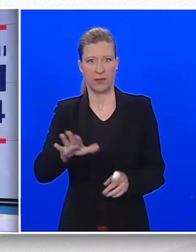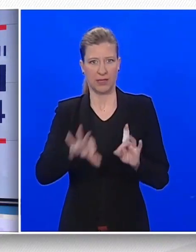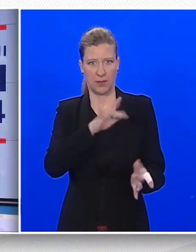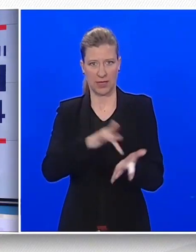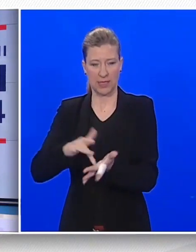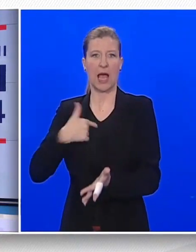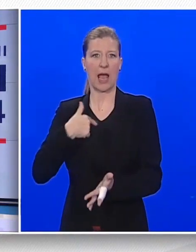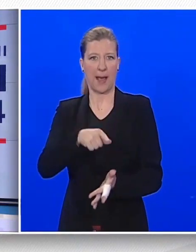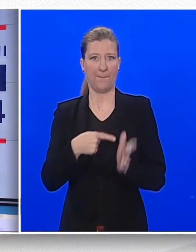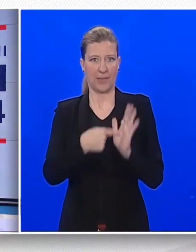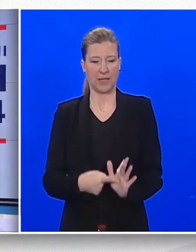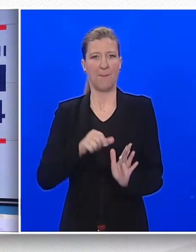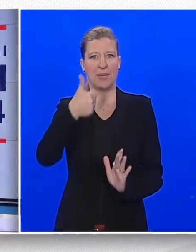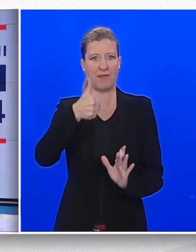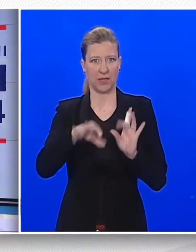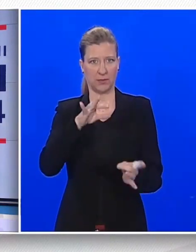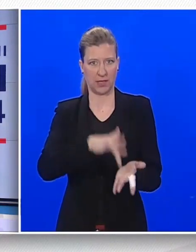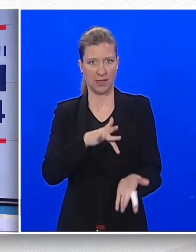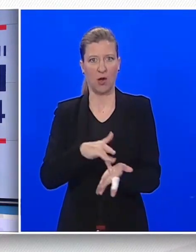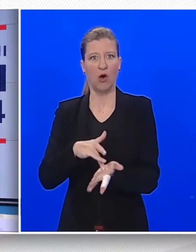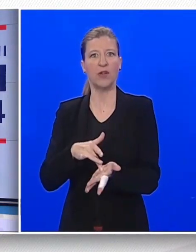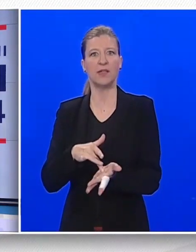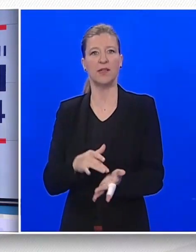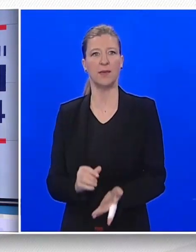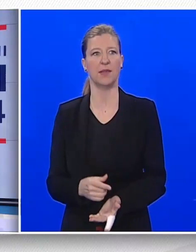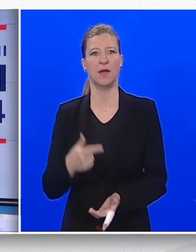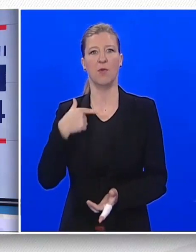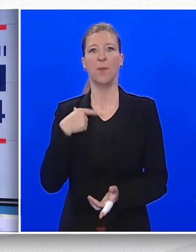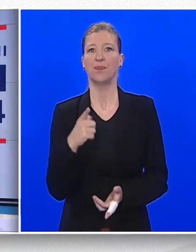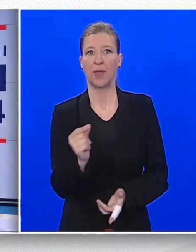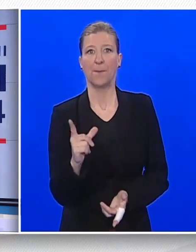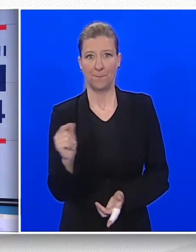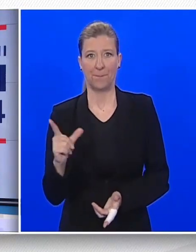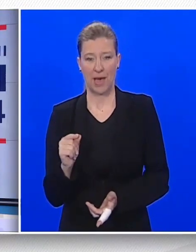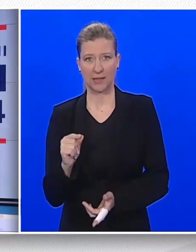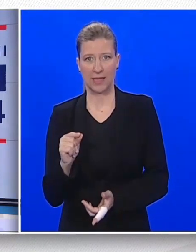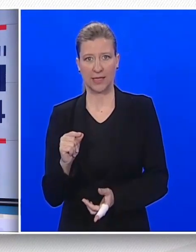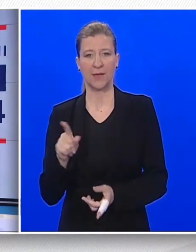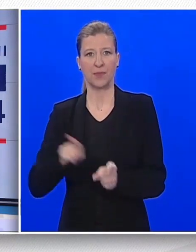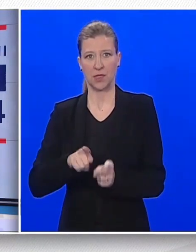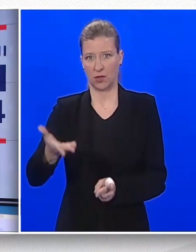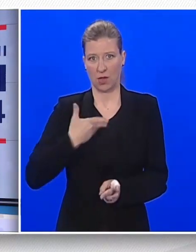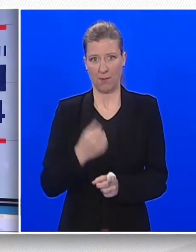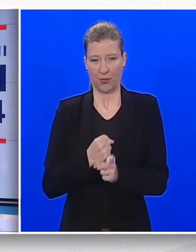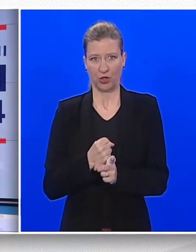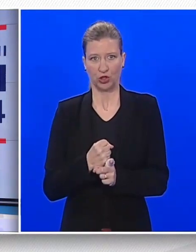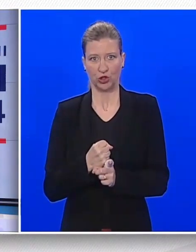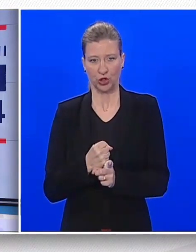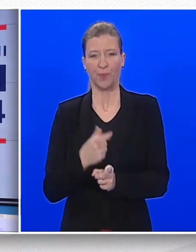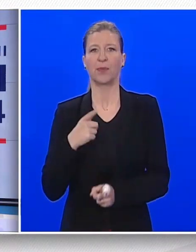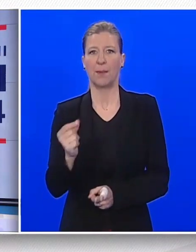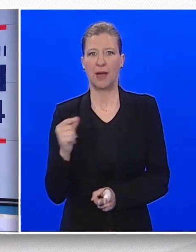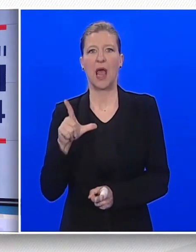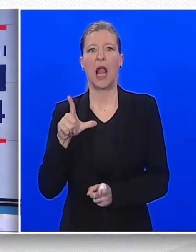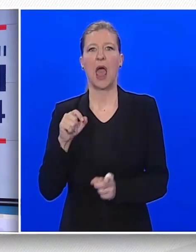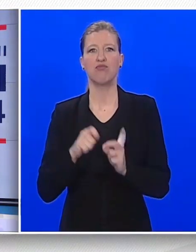u kojoj nas podupiru i naši partneri i Saveza naša Hrvatska, a to su Hrvatski laburisti, stranka